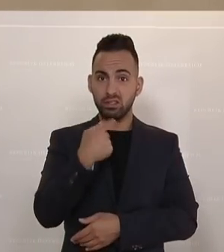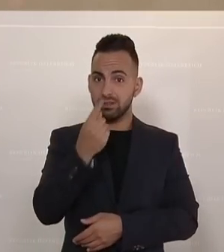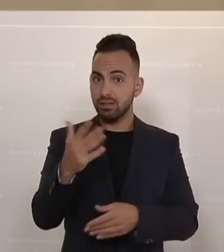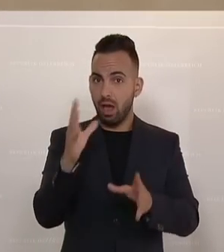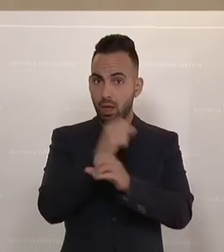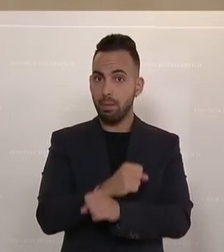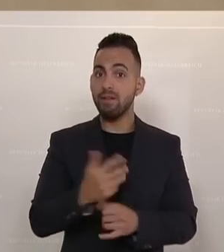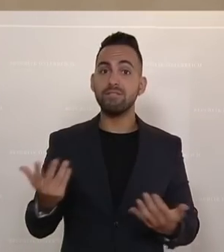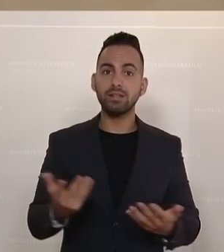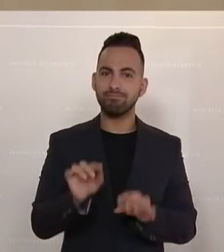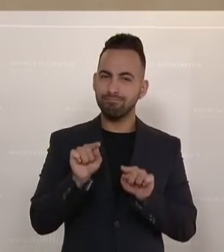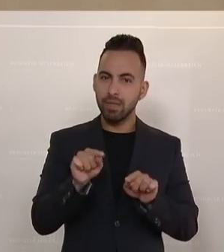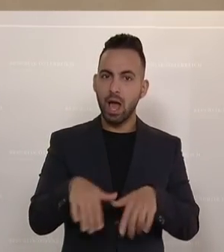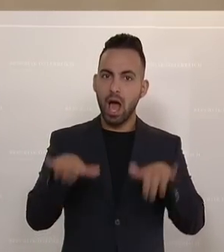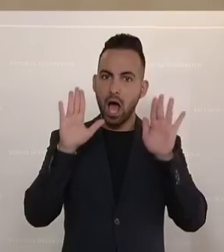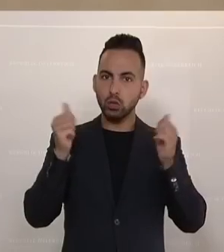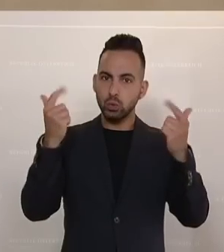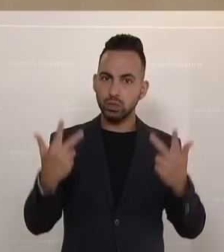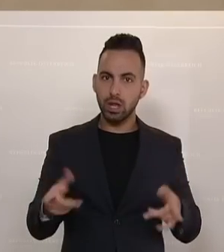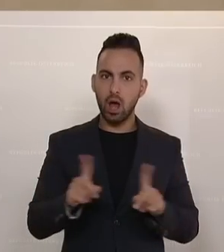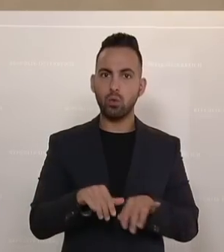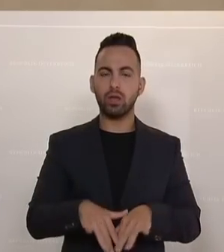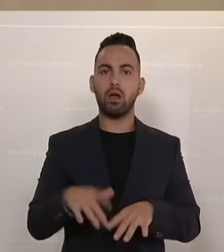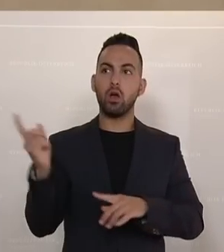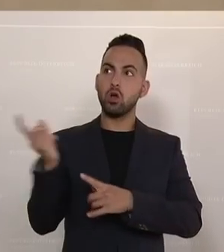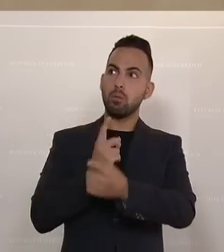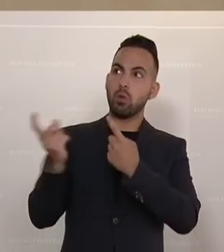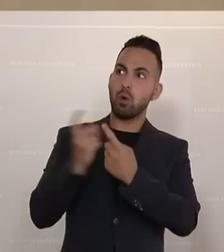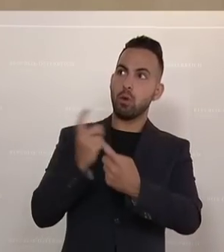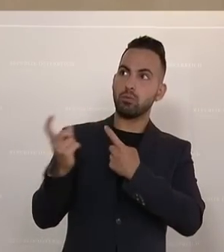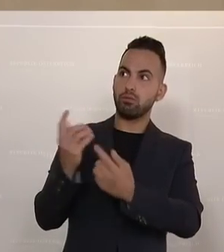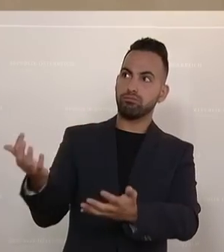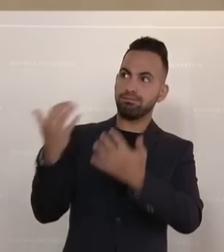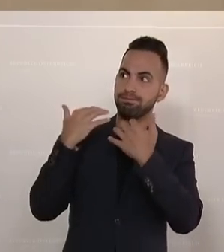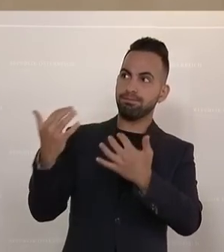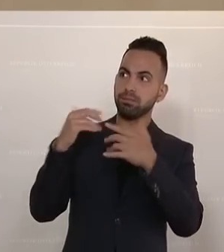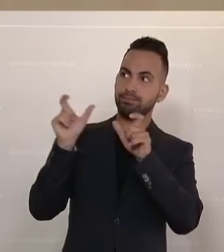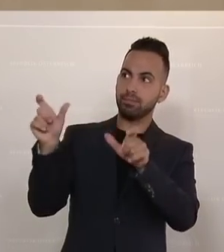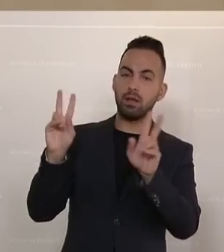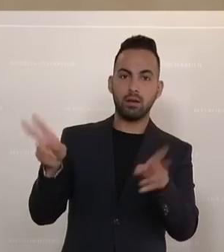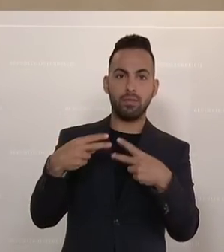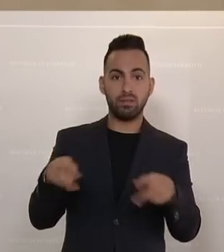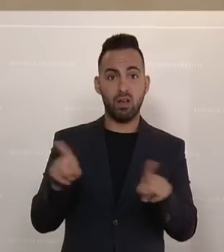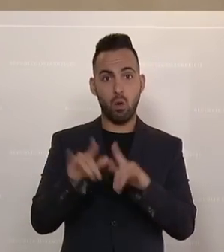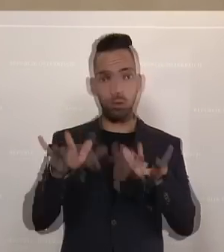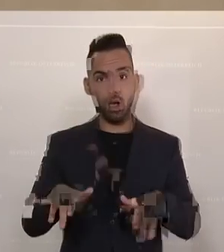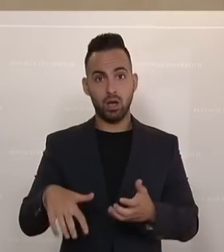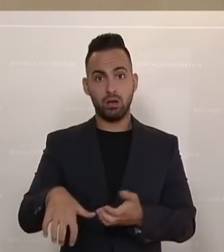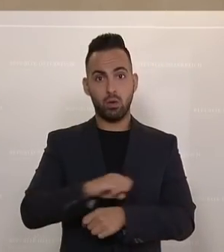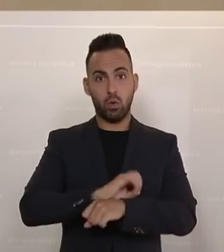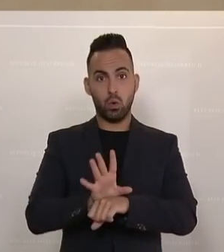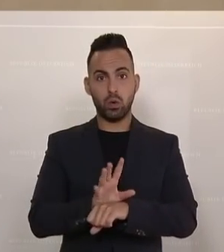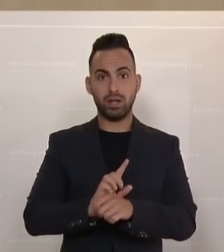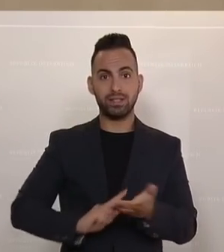Genau nämlich diese Asylzahlen und die ungezügelte Einwanderung, die natürlich nicht zuletzt auch angesichts der Corona-Zeit